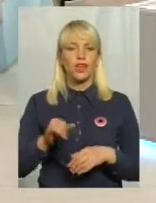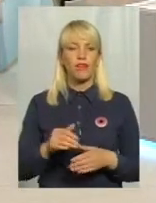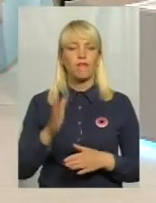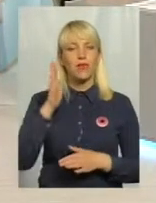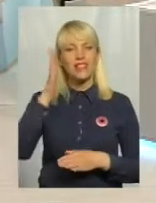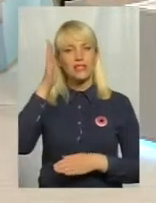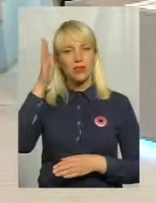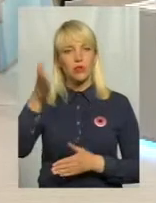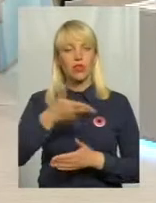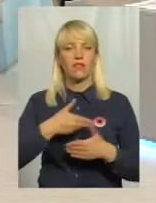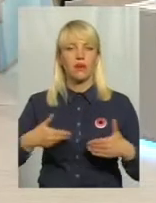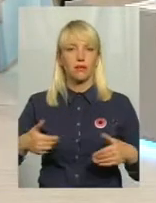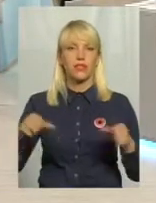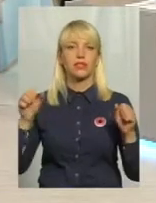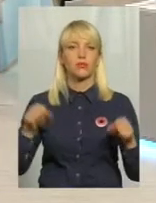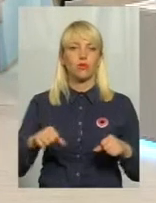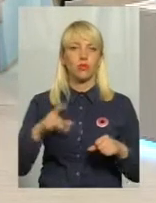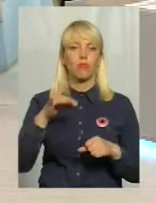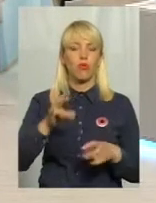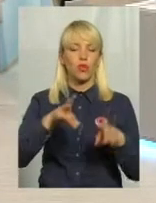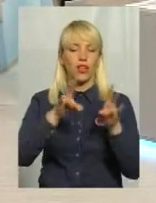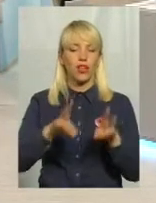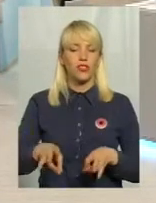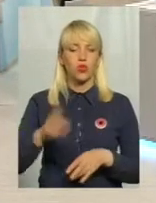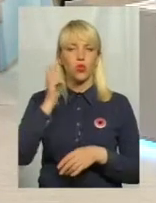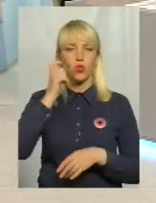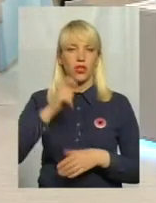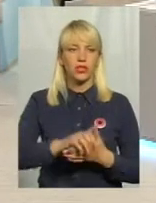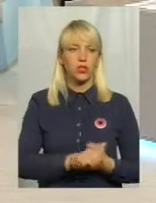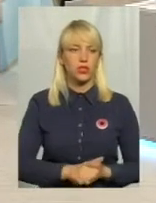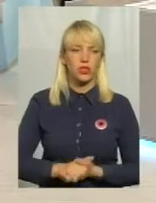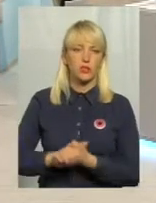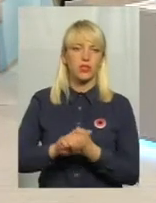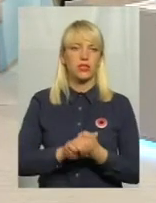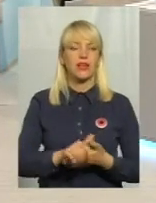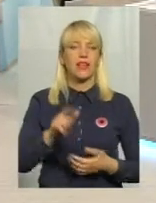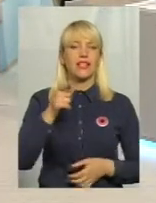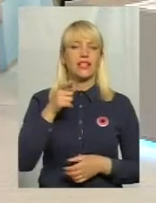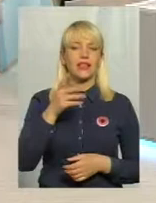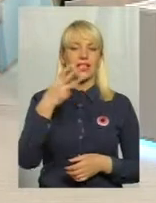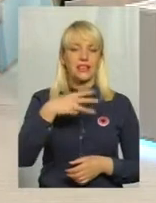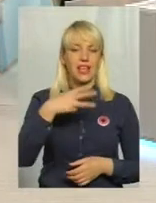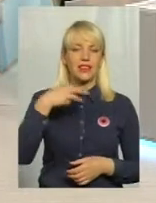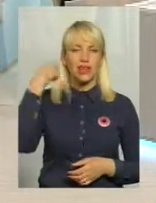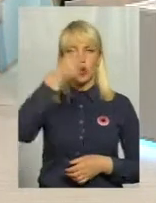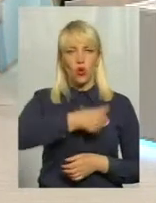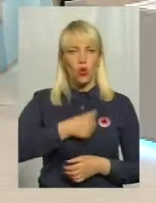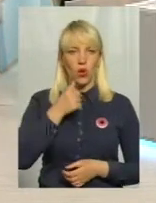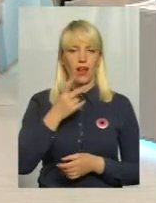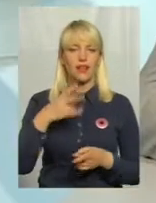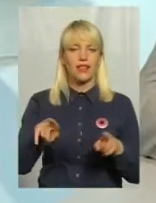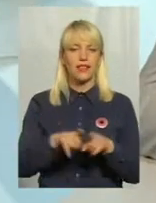зможемо і про трапі трагедію українського суспільства в 30-х роках на таких світових трендах,